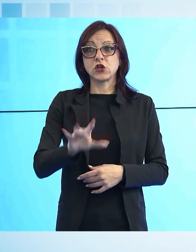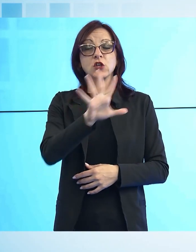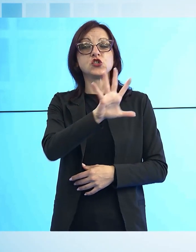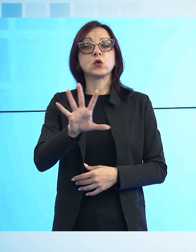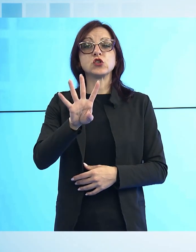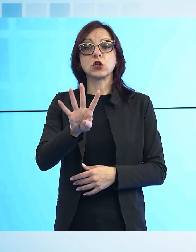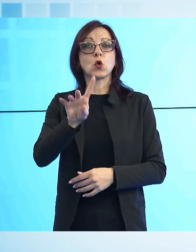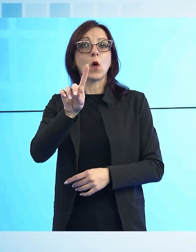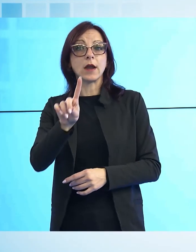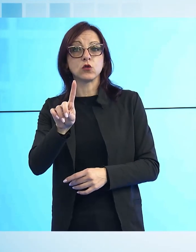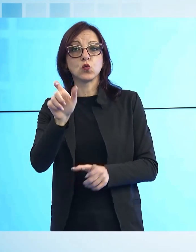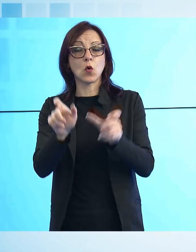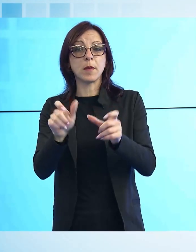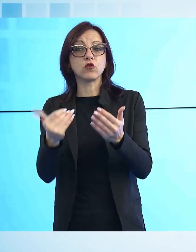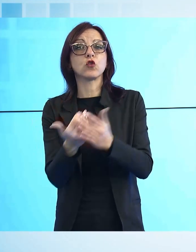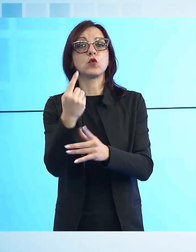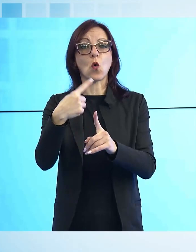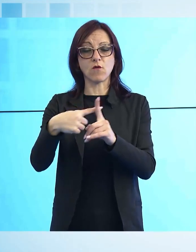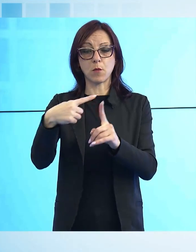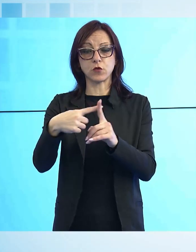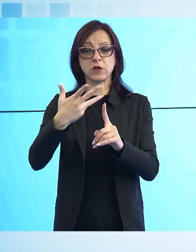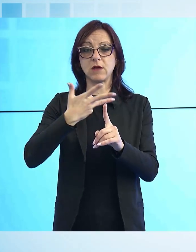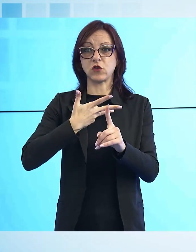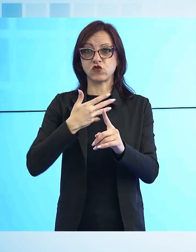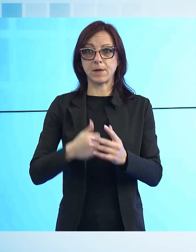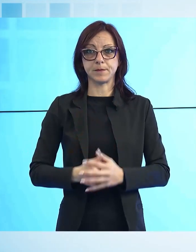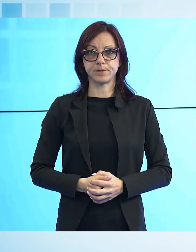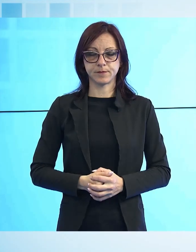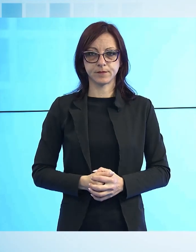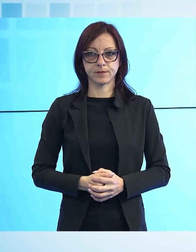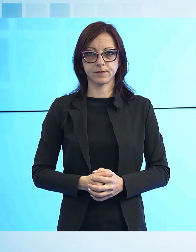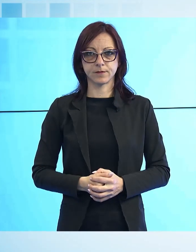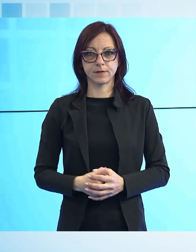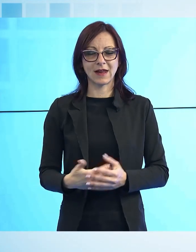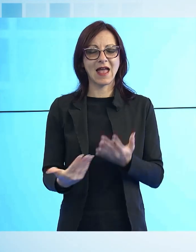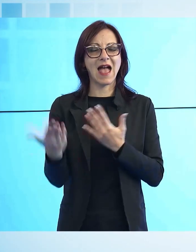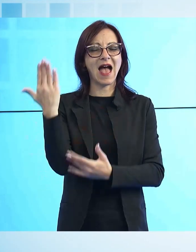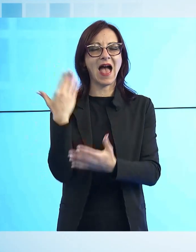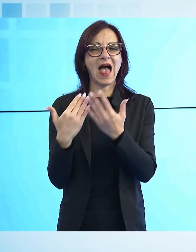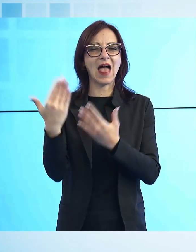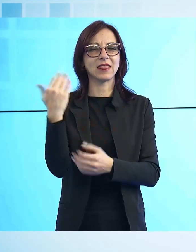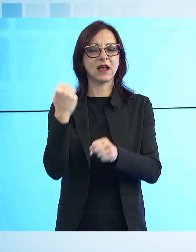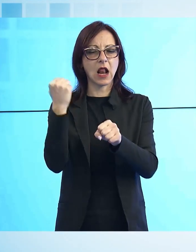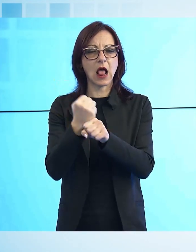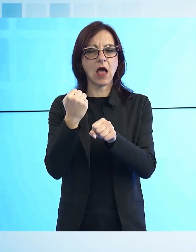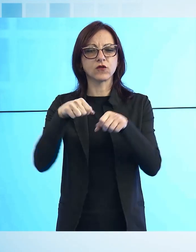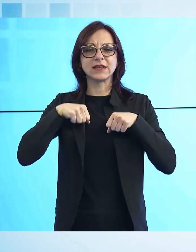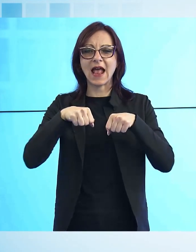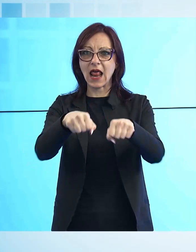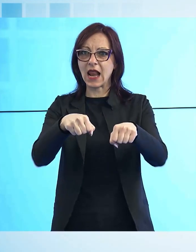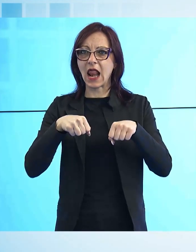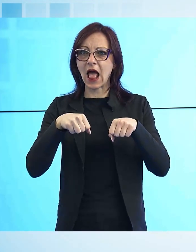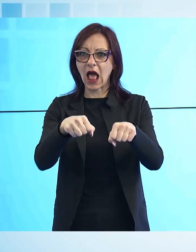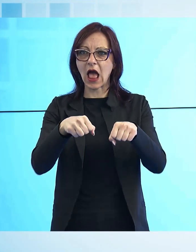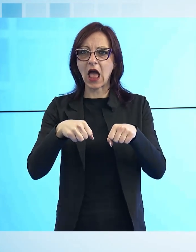nella nostra provincia. Tornano in funzione gli antichi telai dell'ex ospedale psichiatrico di